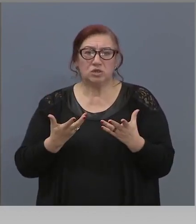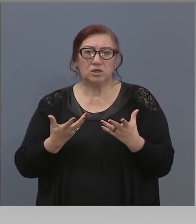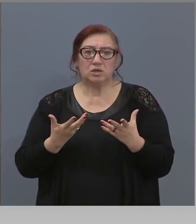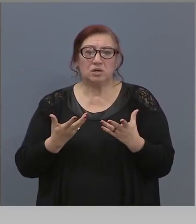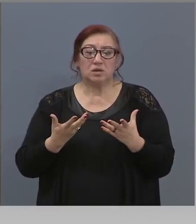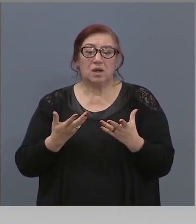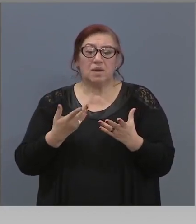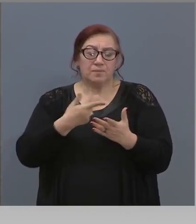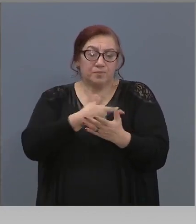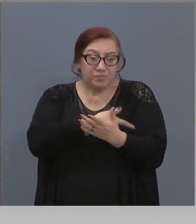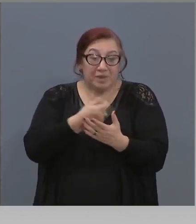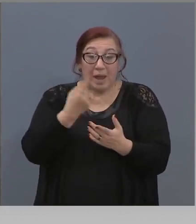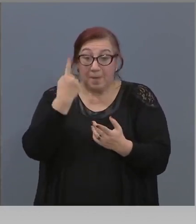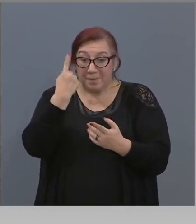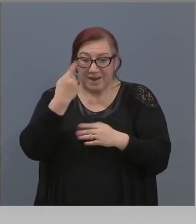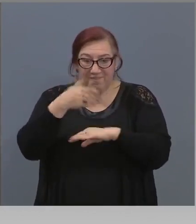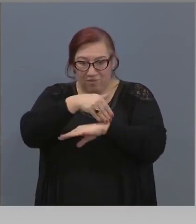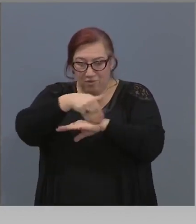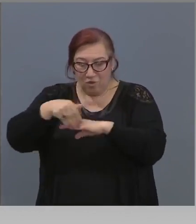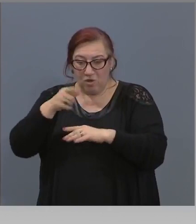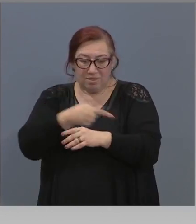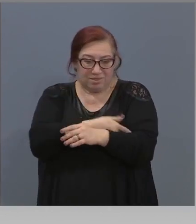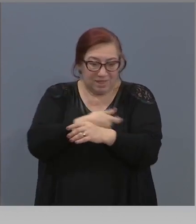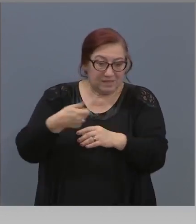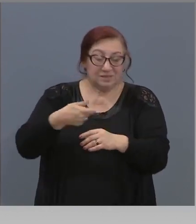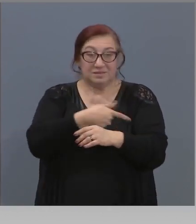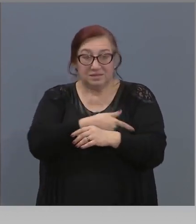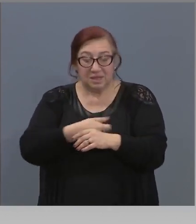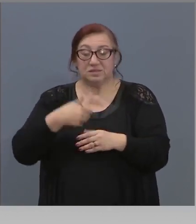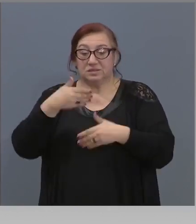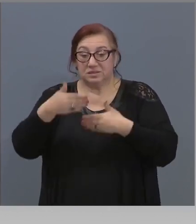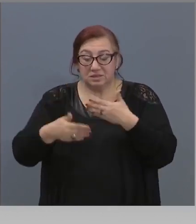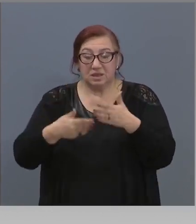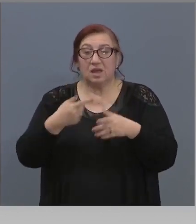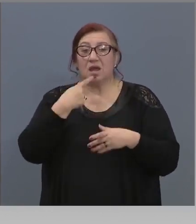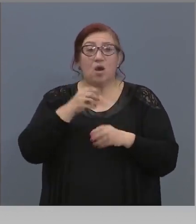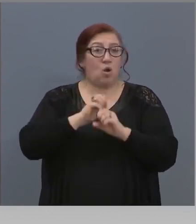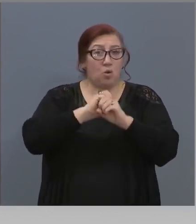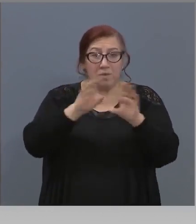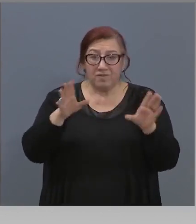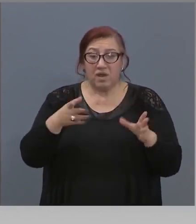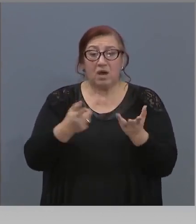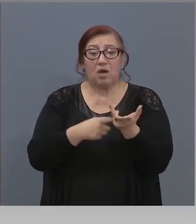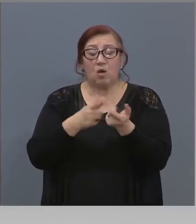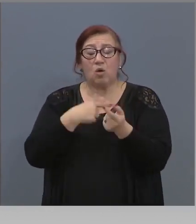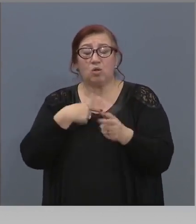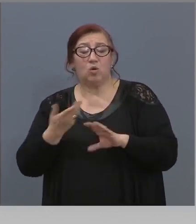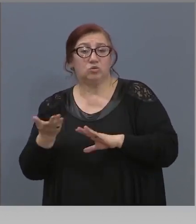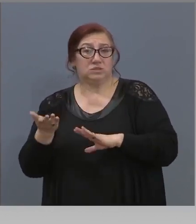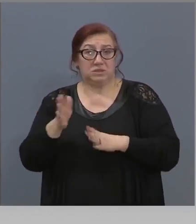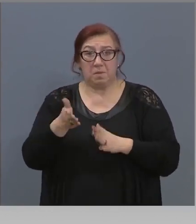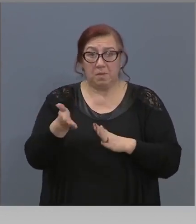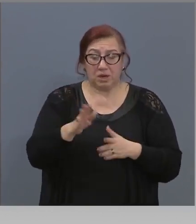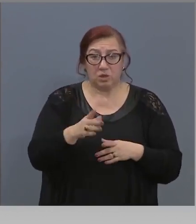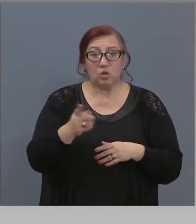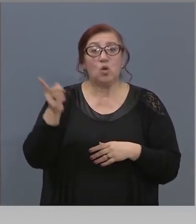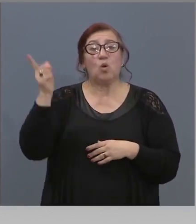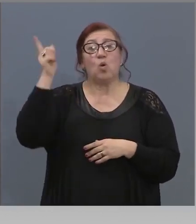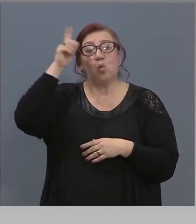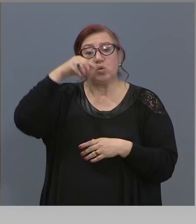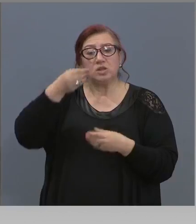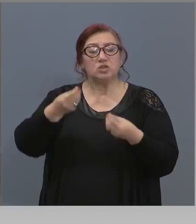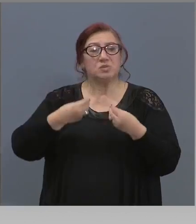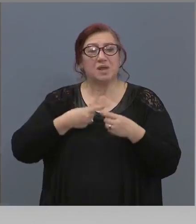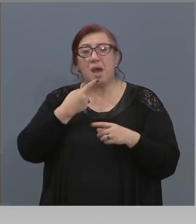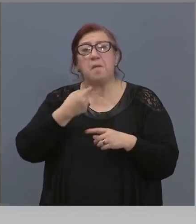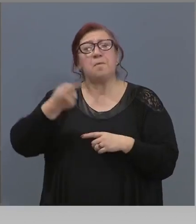са теста. Най-добрите тестове. И съм казал за смъртността утре да ви се даде колко е била миналата